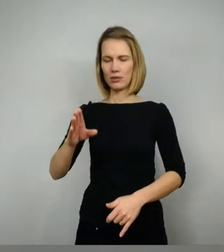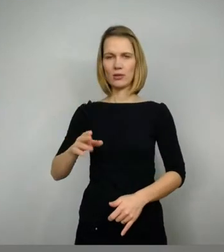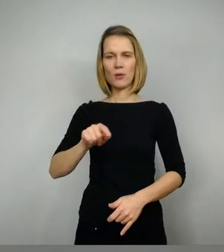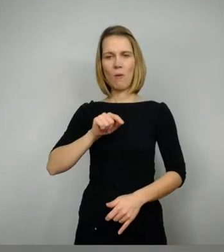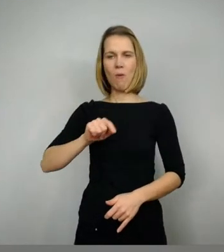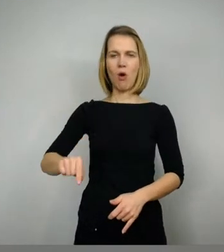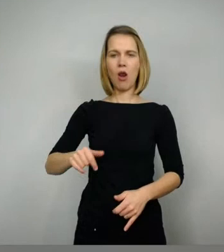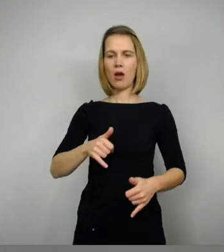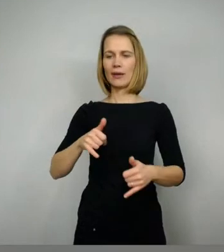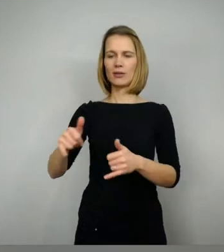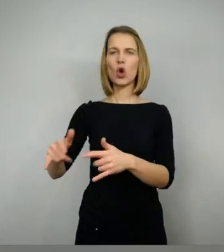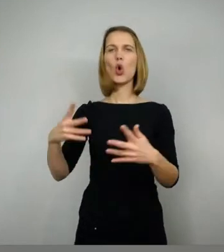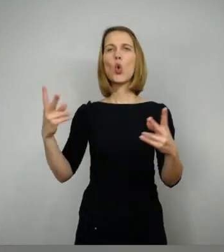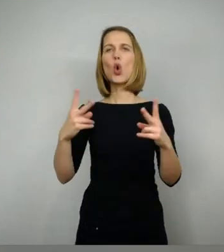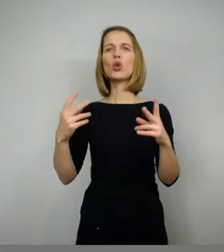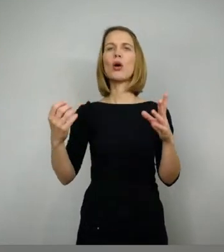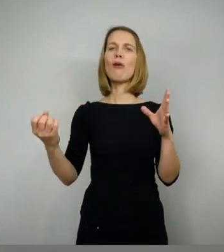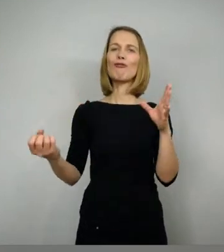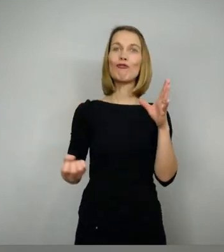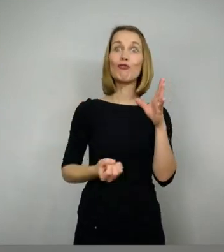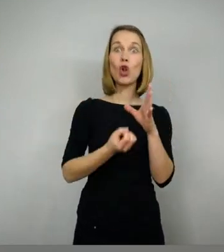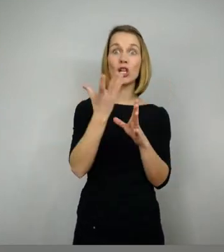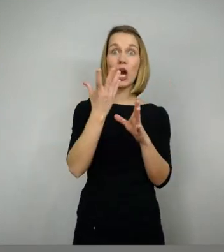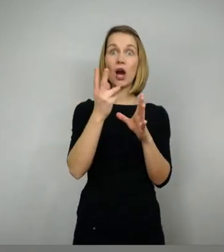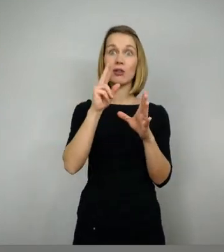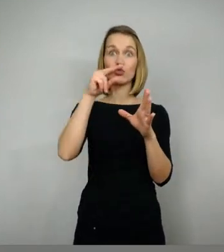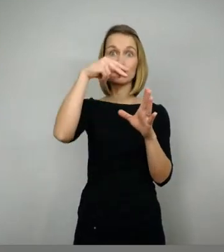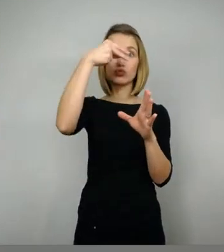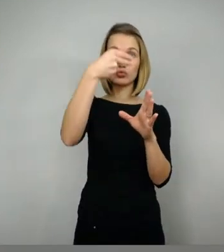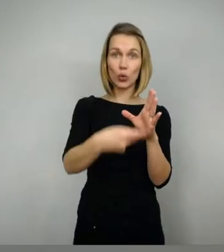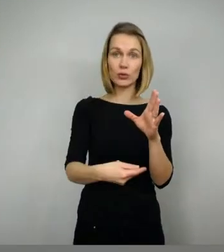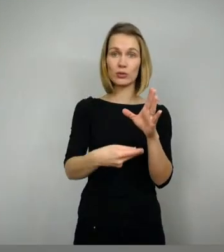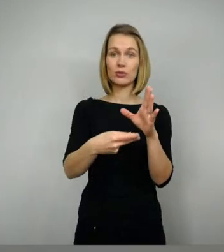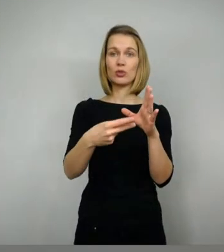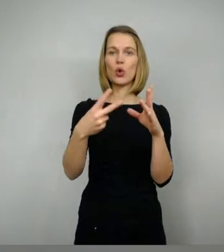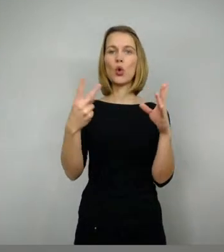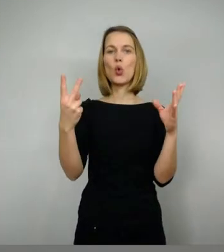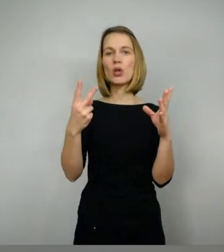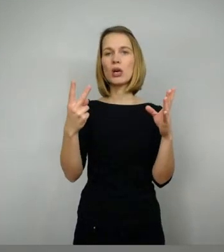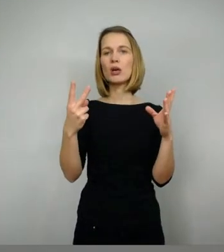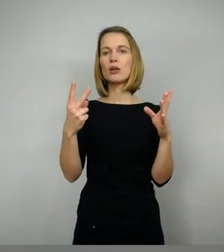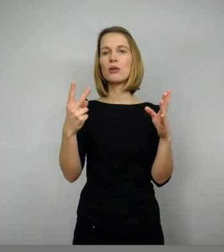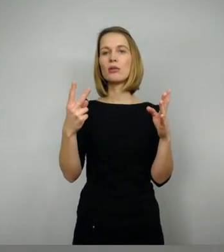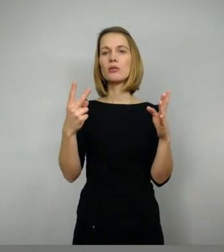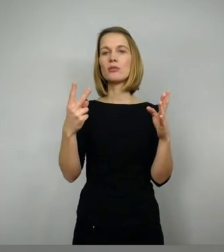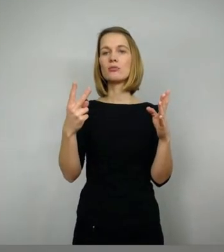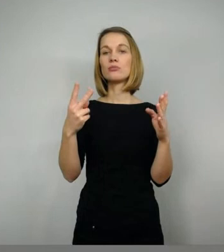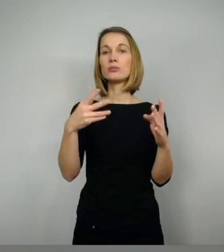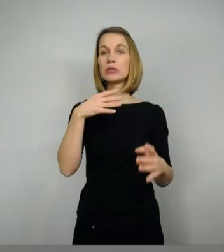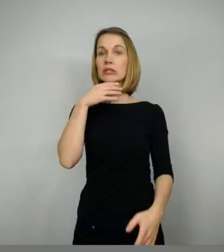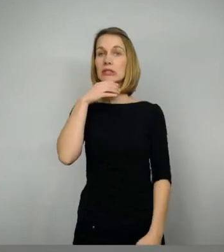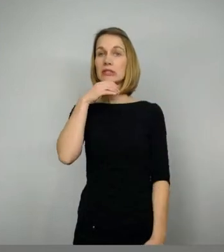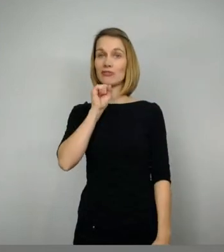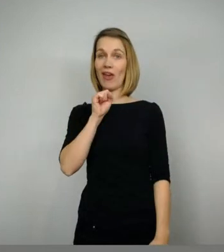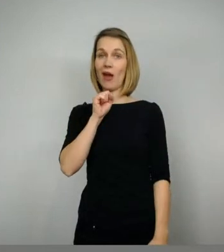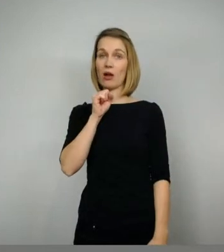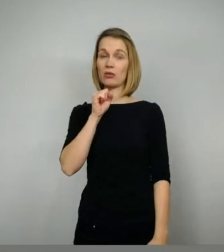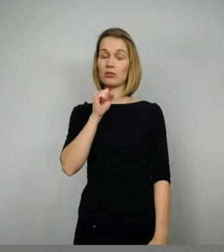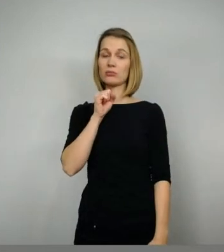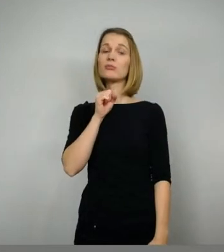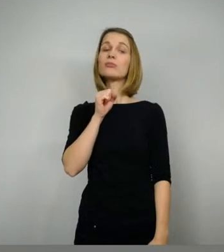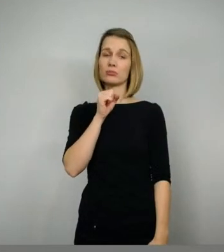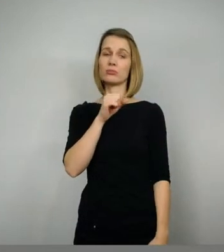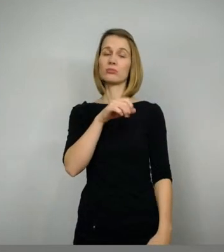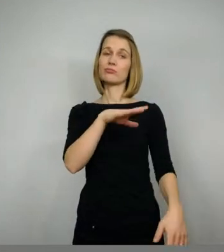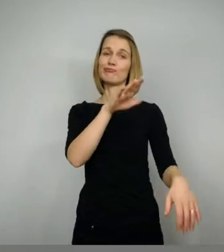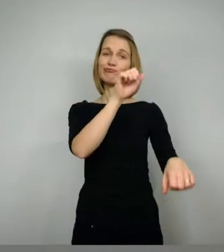gestürzt ist. Oder, das ist jetzt eher die bedragische Variante, er wird von einem Zwerg fortgeführt. Das lese ich